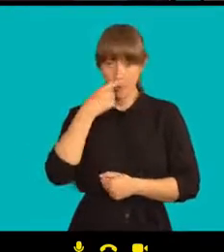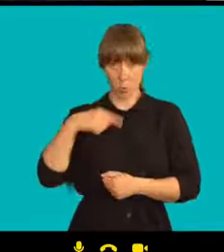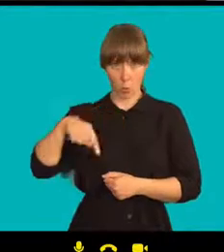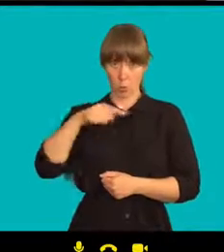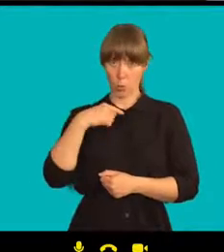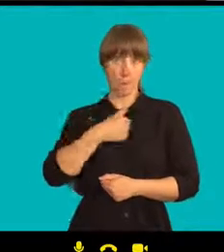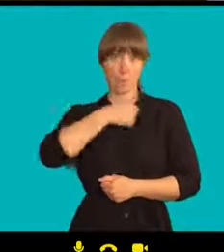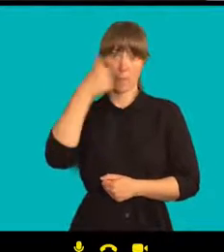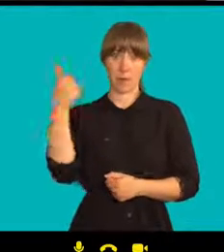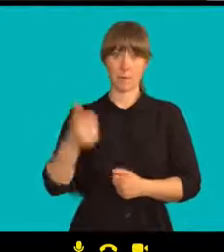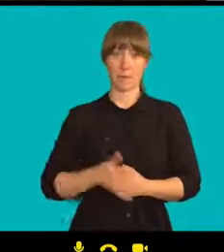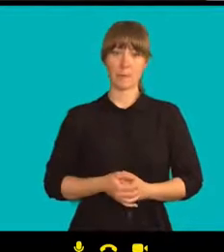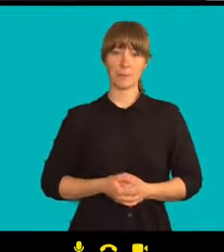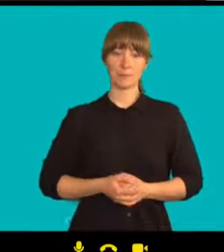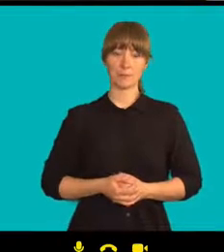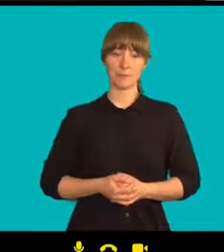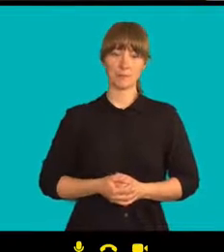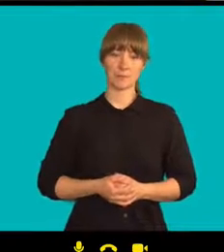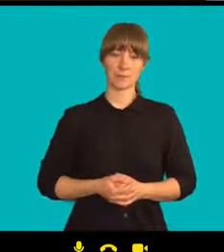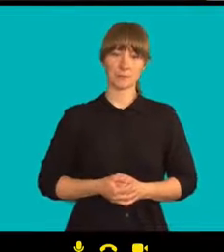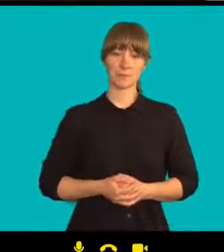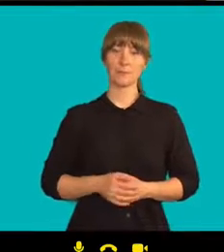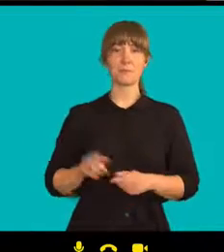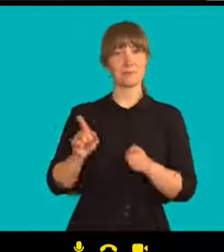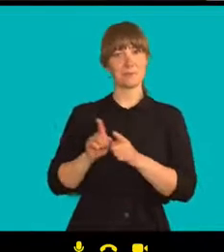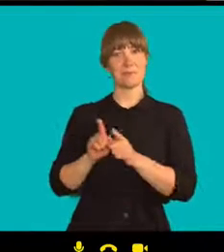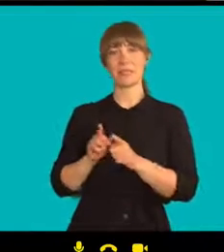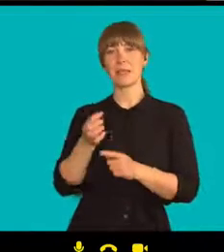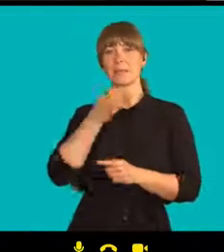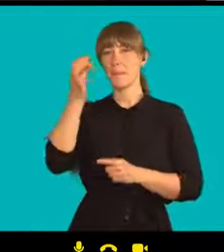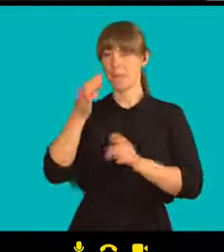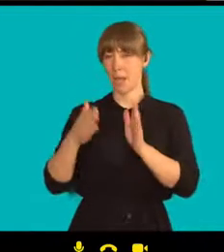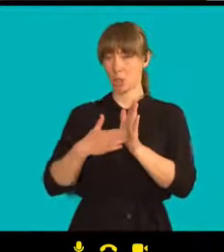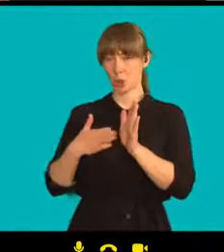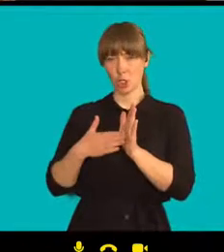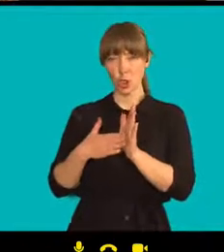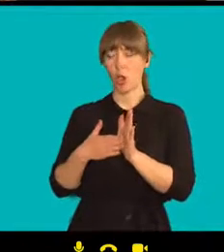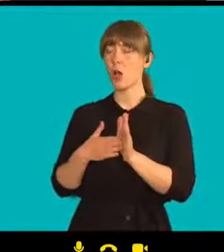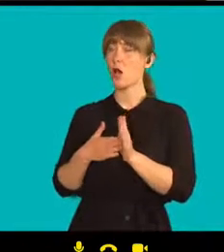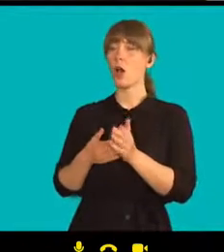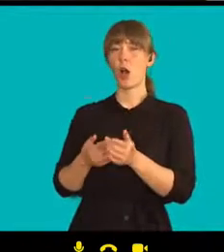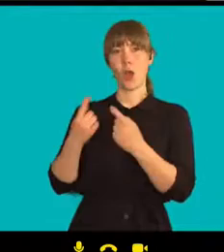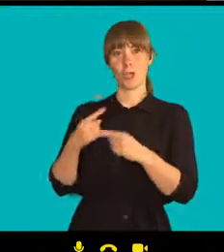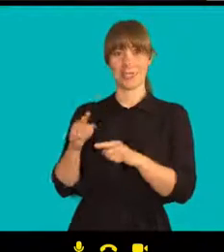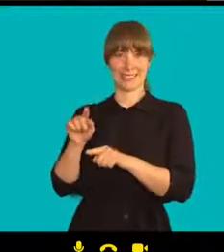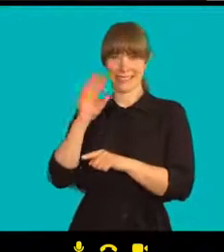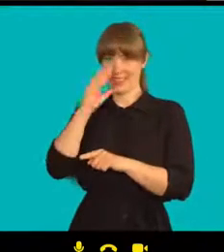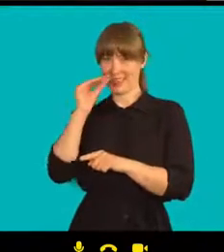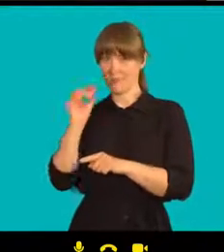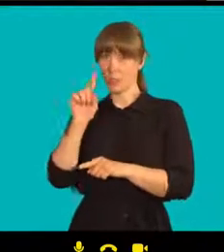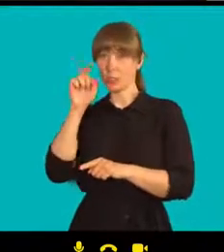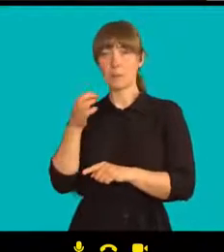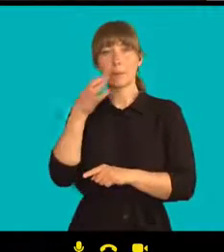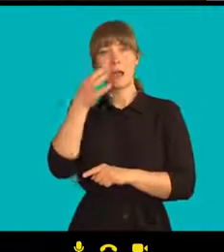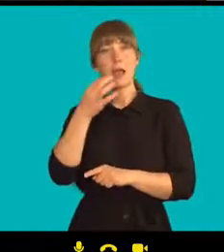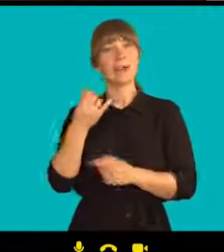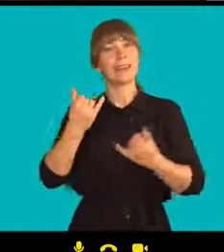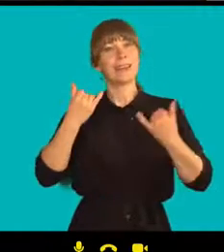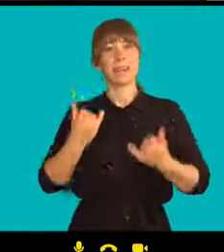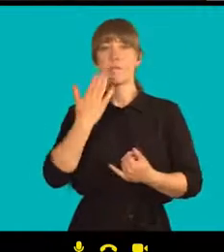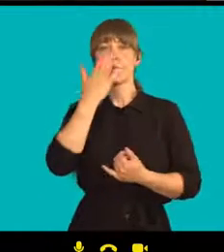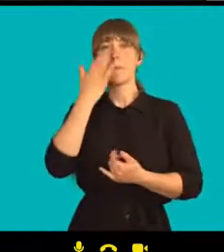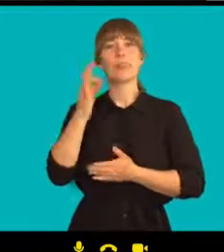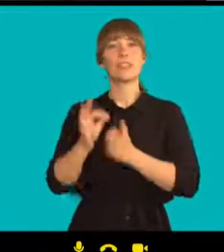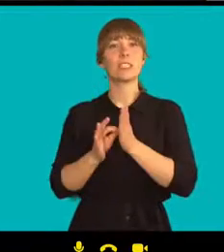Pane Mašeko, využiju na vás taky jeden dotaz od diváka nebo divačky. Jaká je aktuální situace opozice v Bělorusku po zatčení